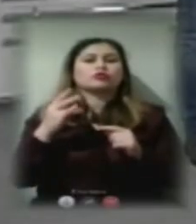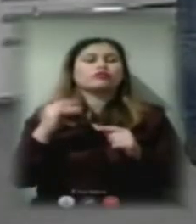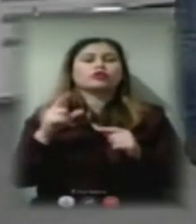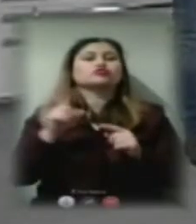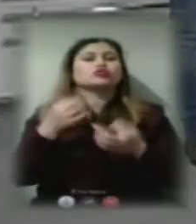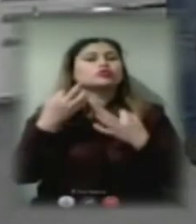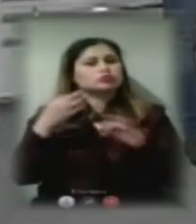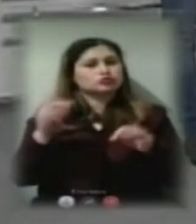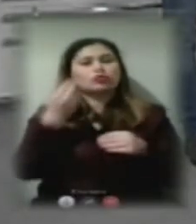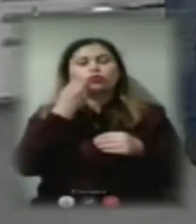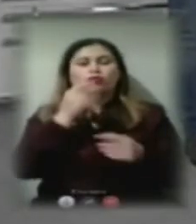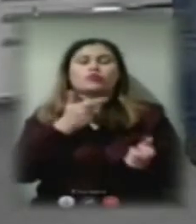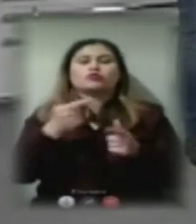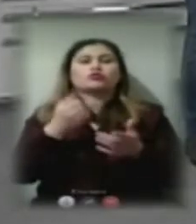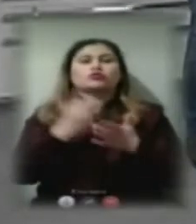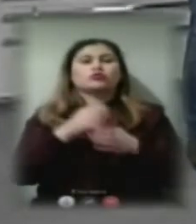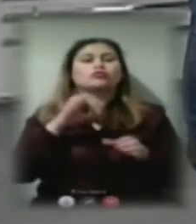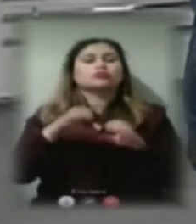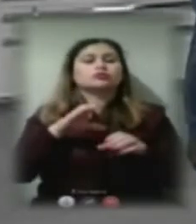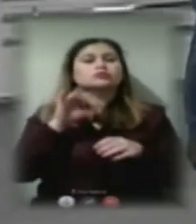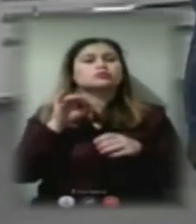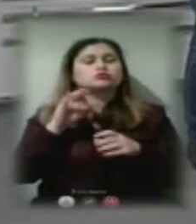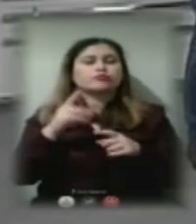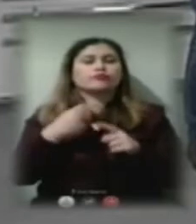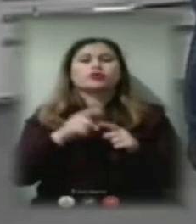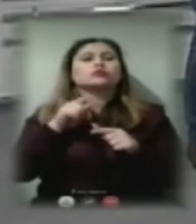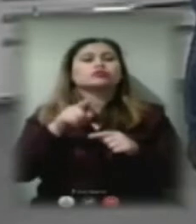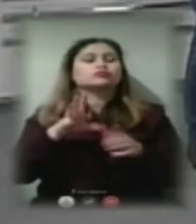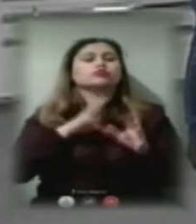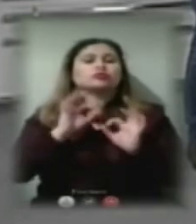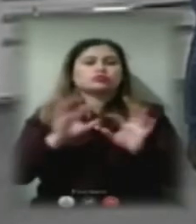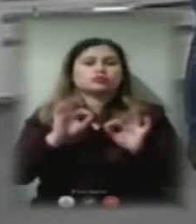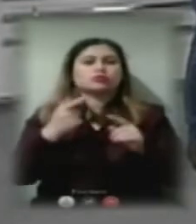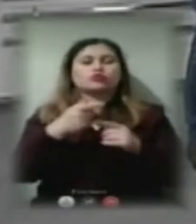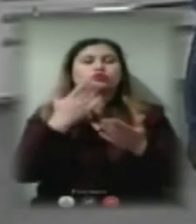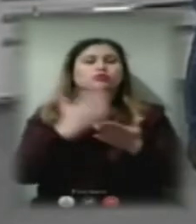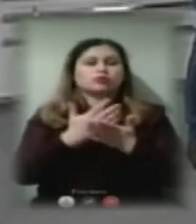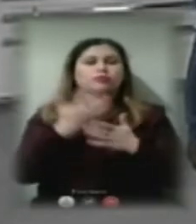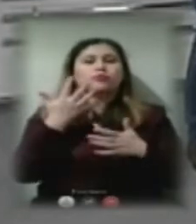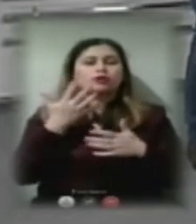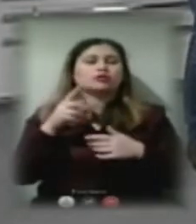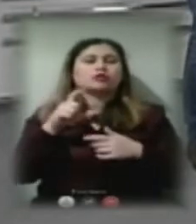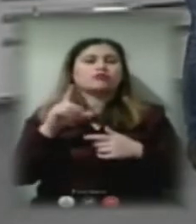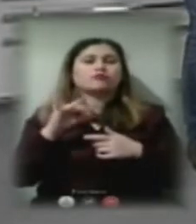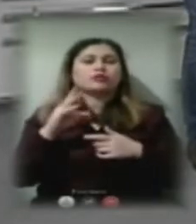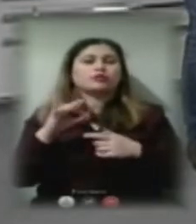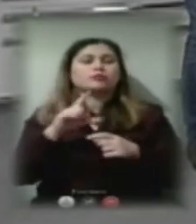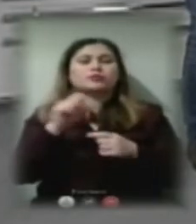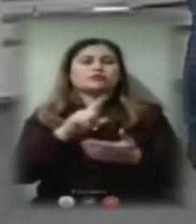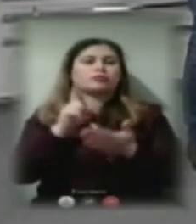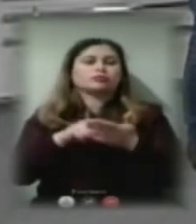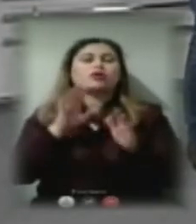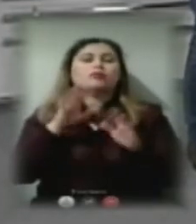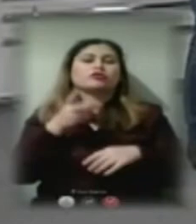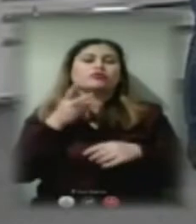підготуватися до опалювального сезону? Для того, аби це розповісти, у вас є 5 хвилин без запитань, а далі по 2 хвилини на кожну